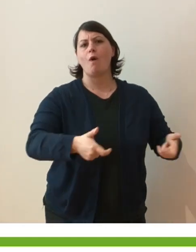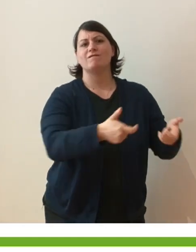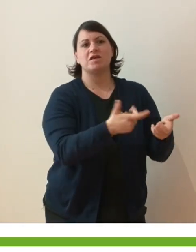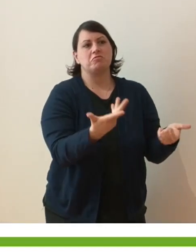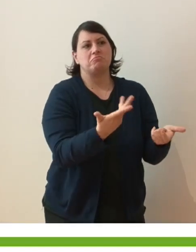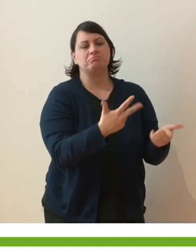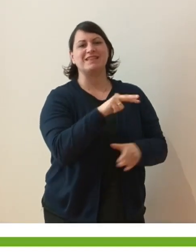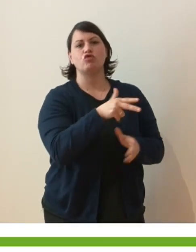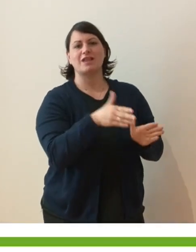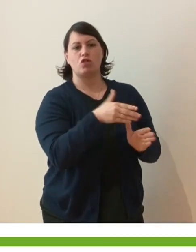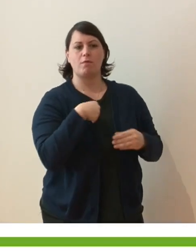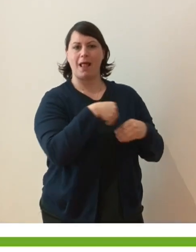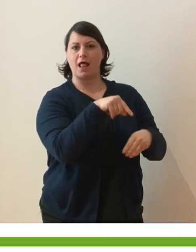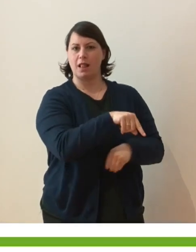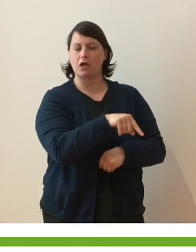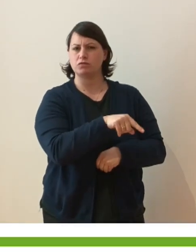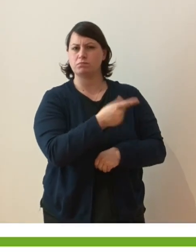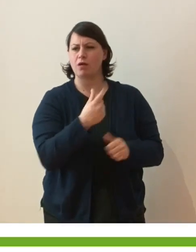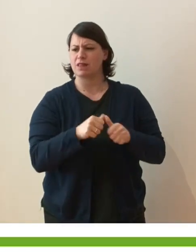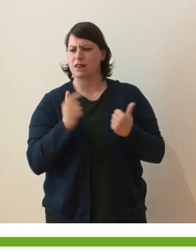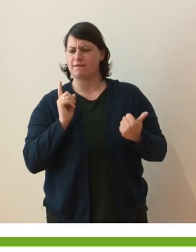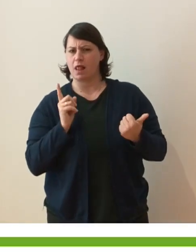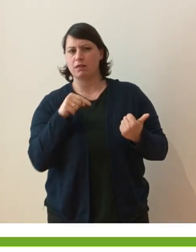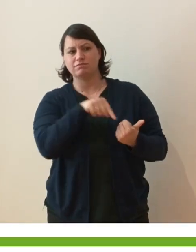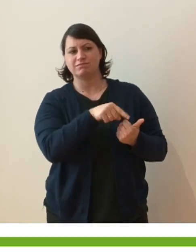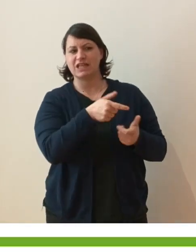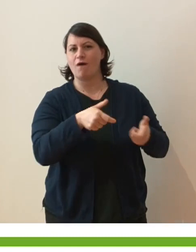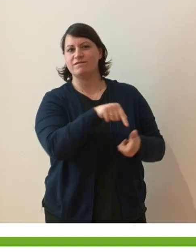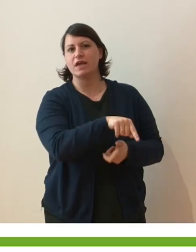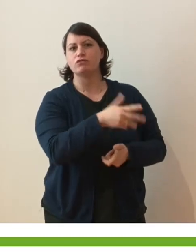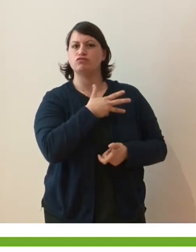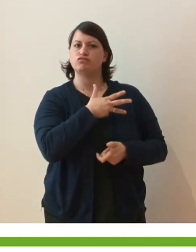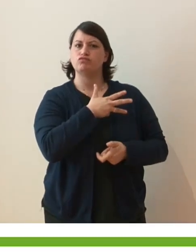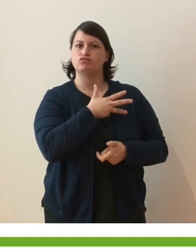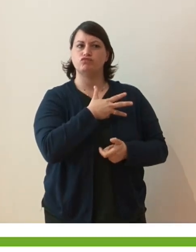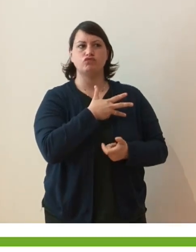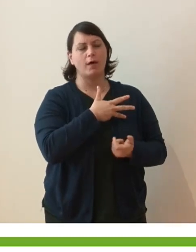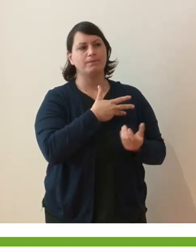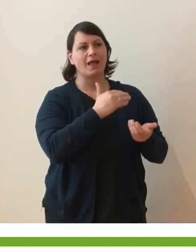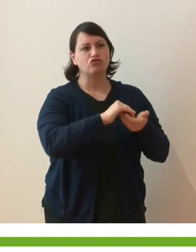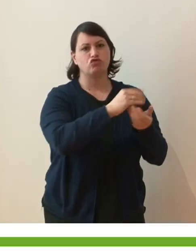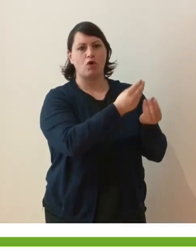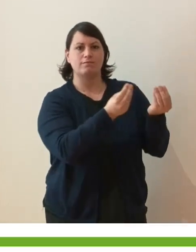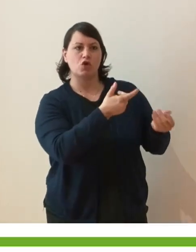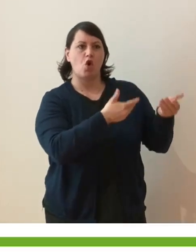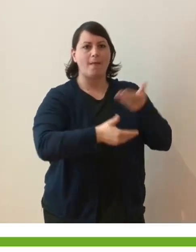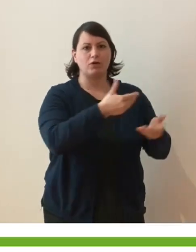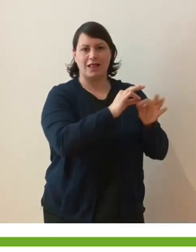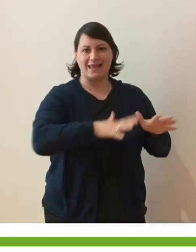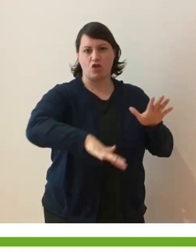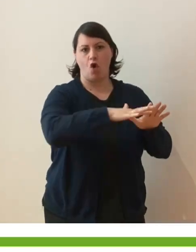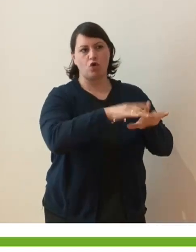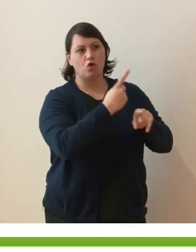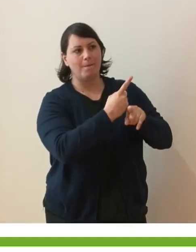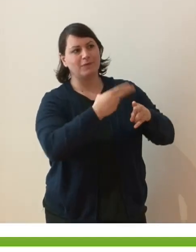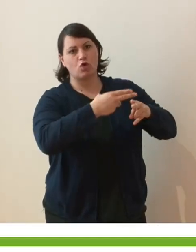convegno del terzo settore, a un convegno dove ci sono le esigenze di fare rete, di una collaborazione sul territorio.